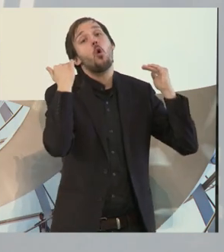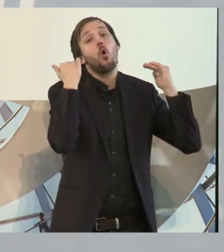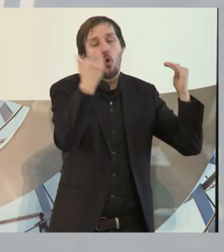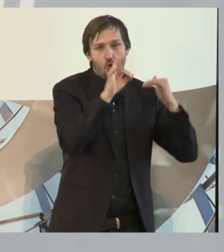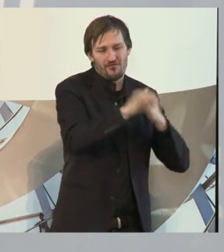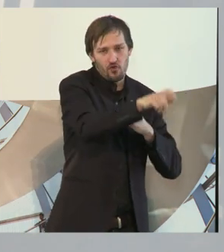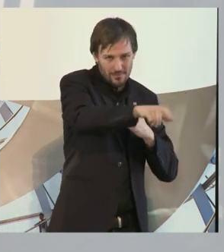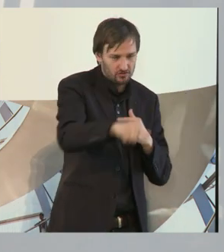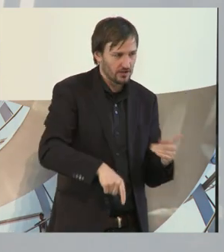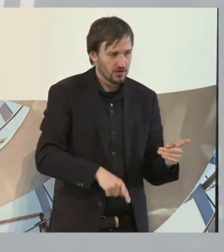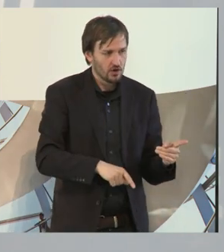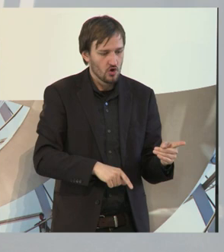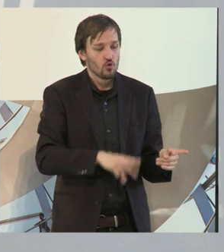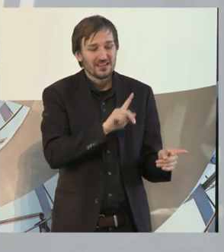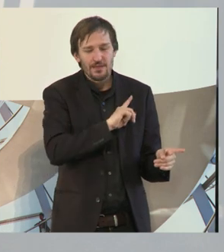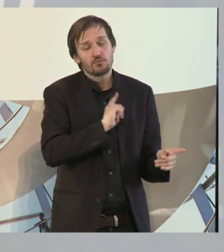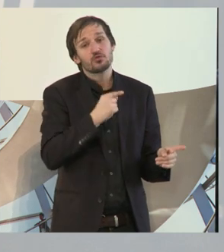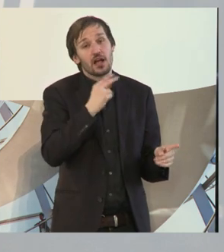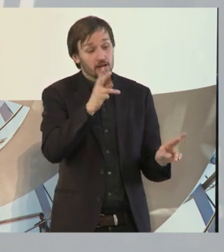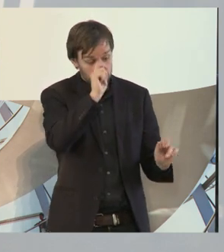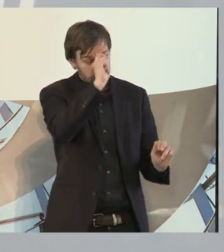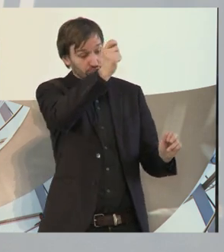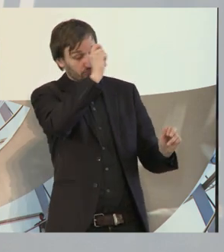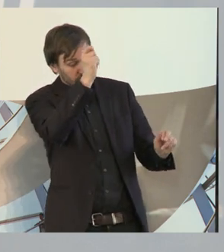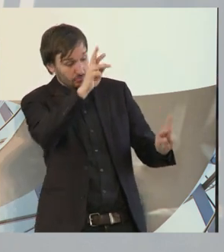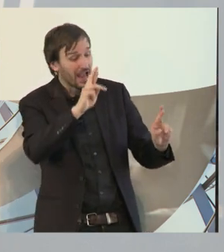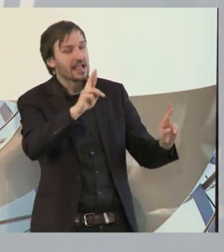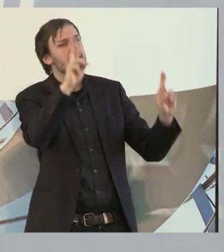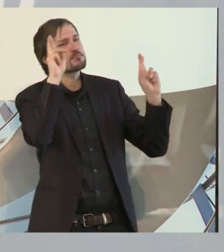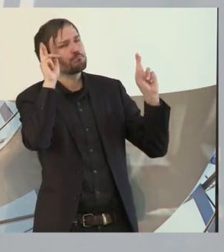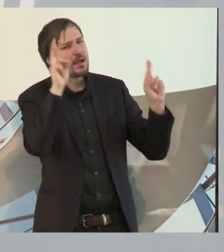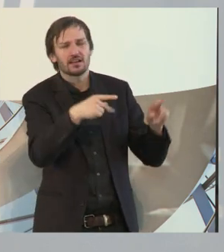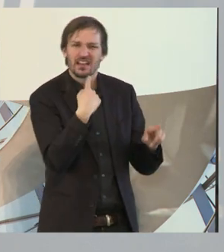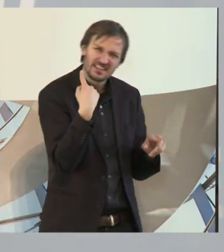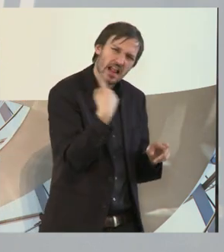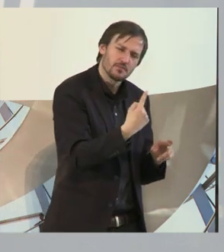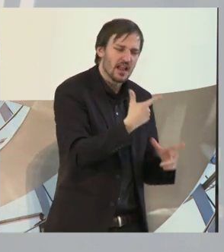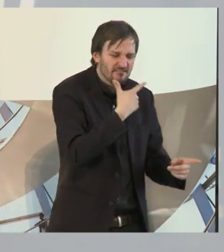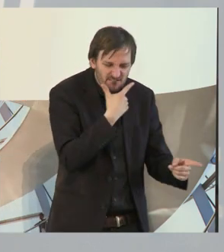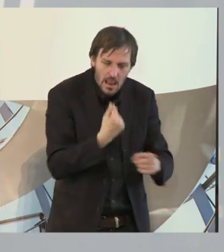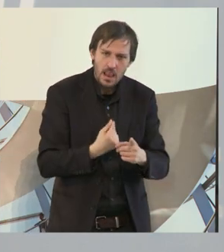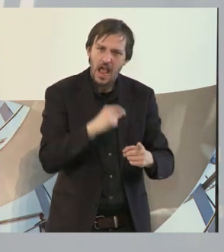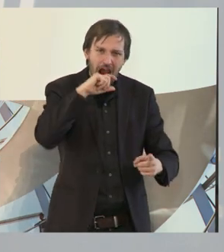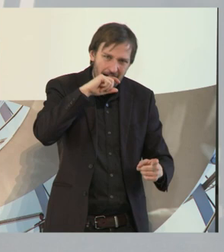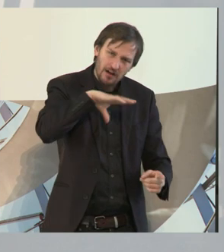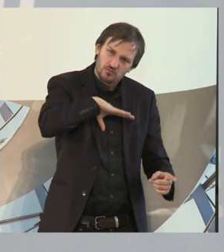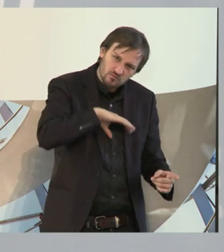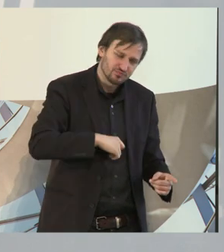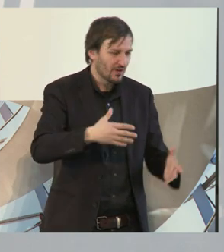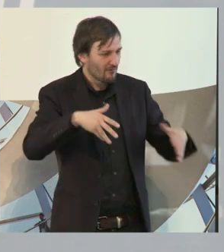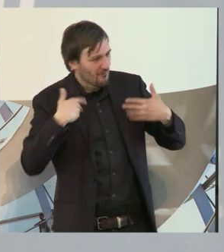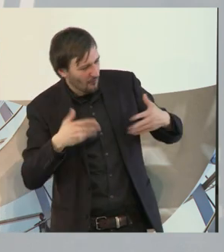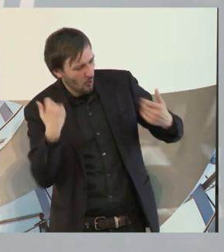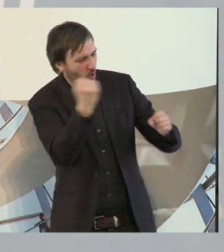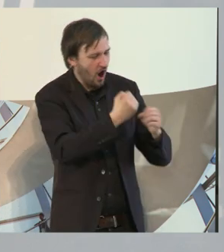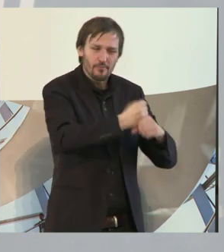Menschen. Und ich habe eine wirklich sehr hohe Hochachtung davor, mit welcher Beharrlichkeit und vor allen Dingen mit welcher Freude sie